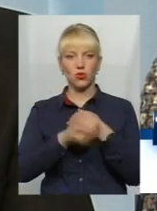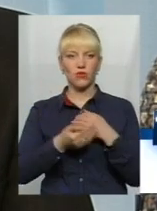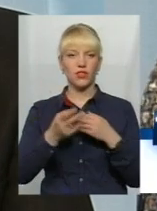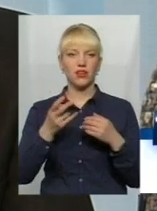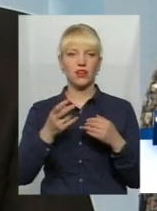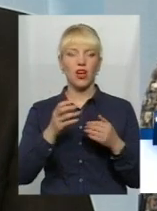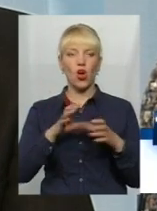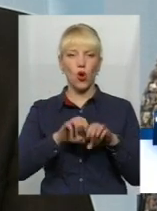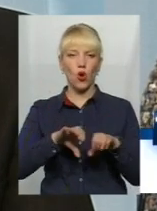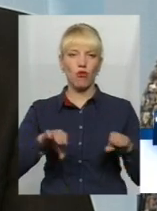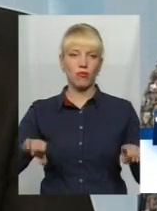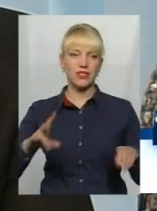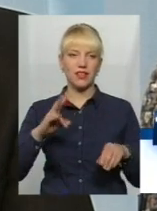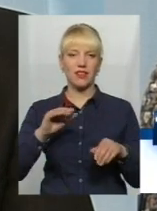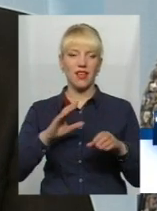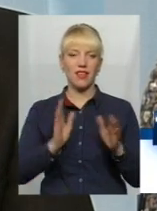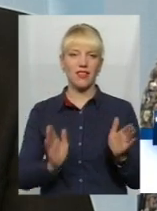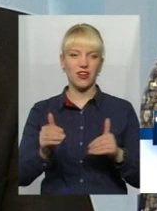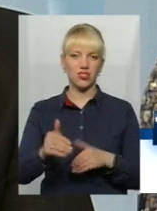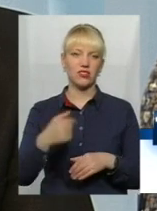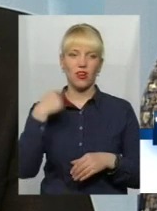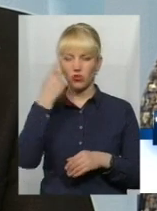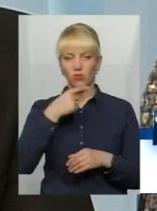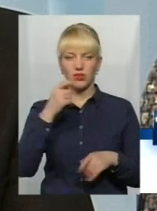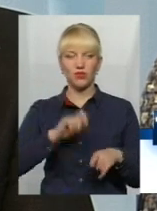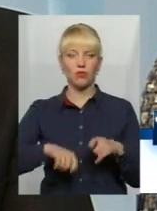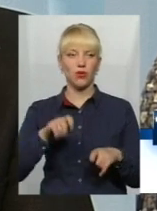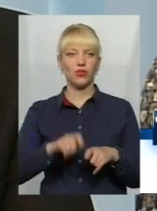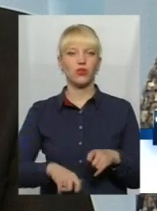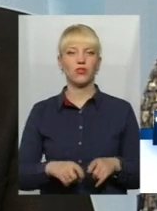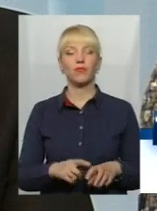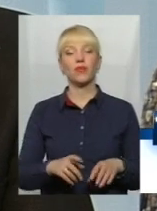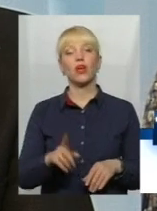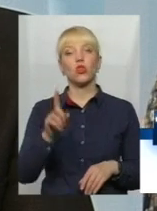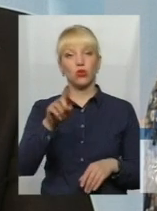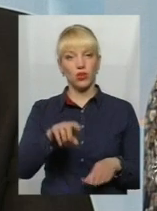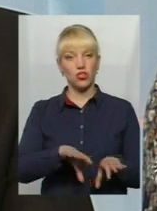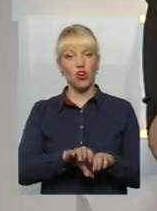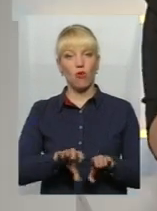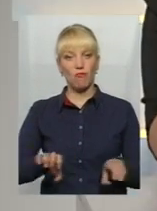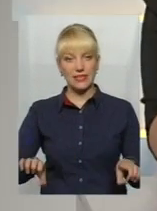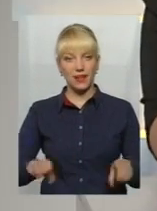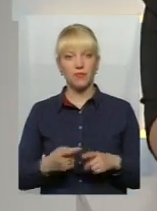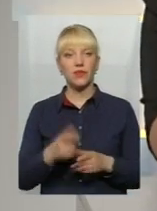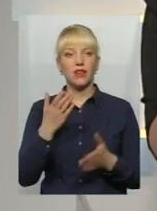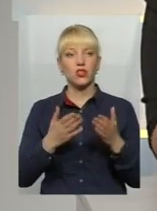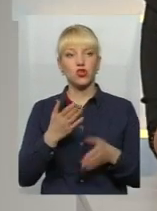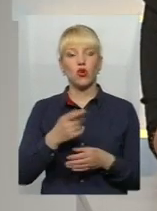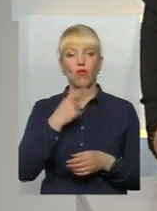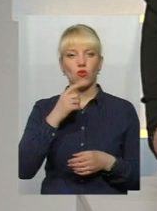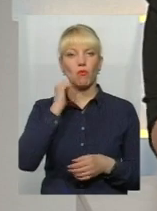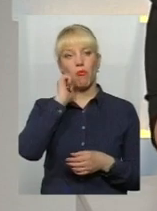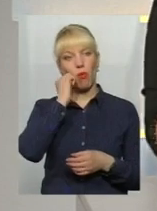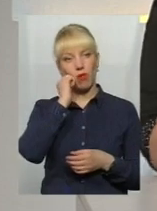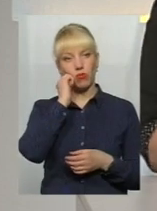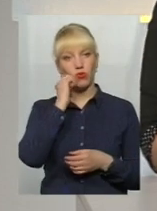ящиках. Завтра особисто проконтролюємо. Подивимось. До речі, ковбаса. Коли ми говоримо про бабусю,